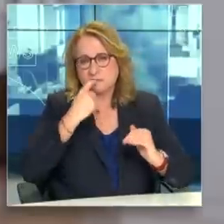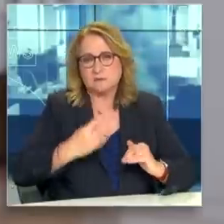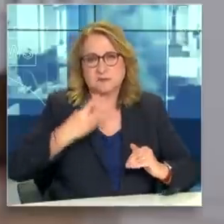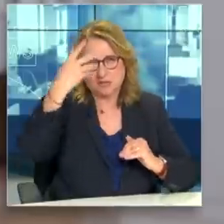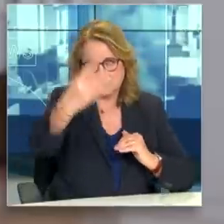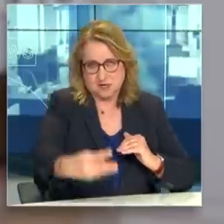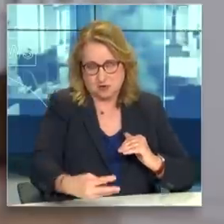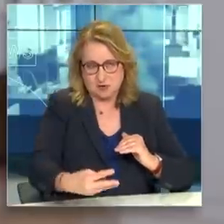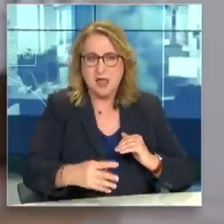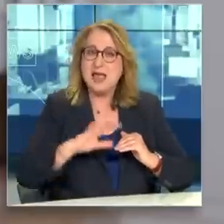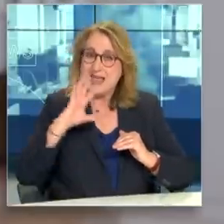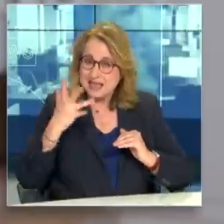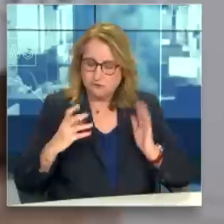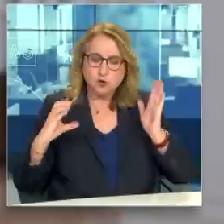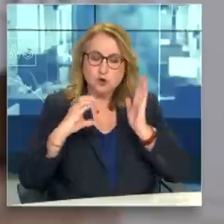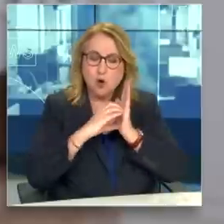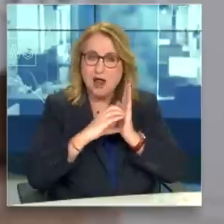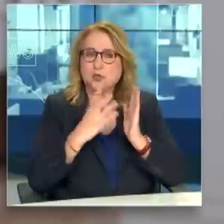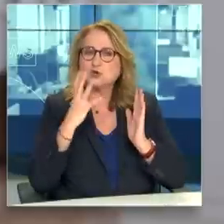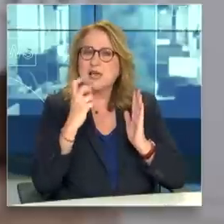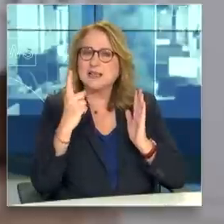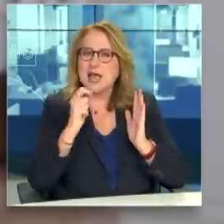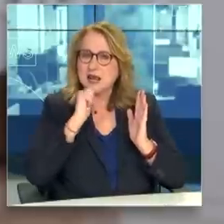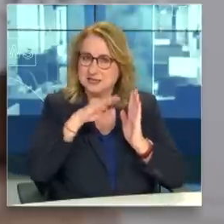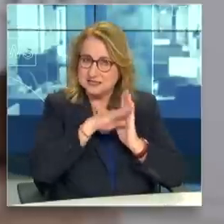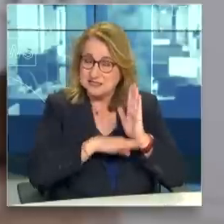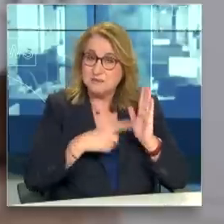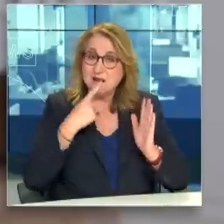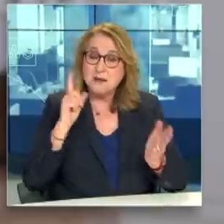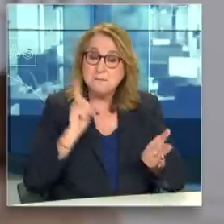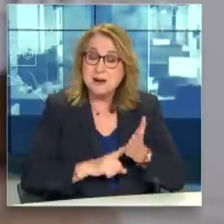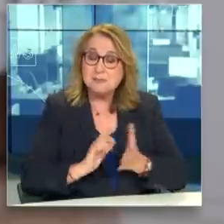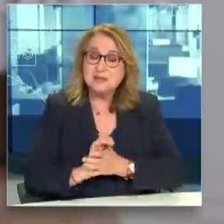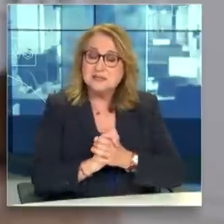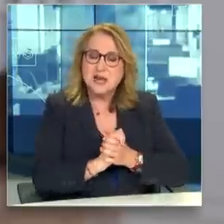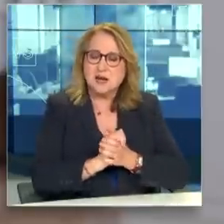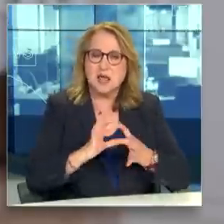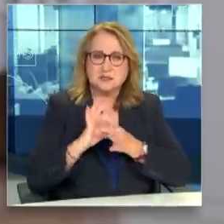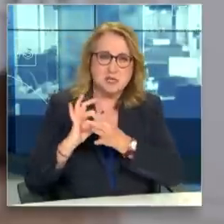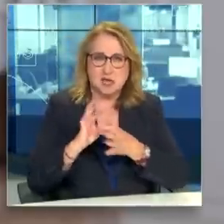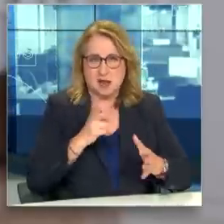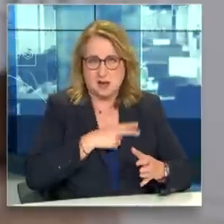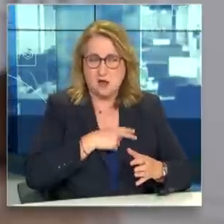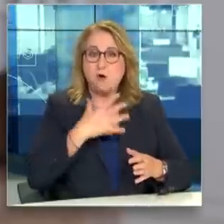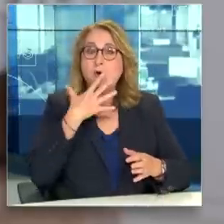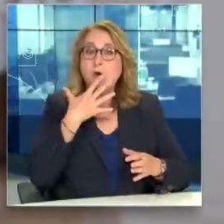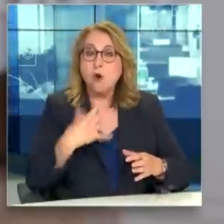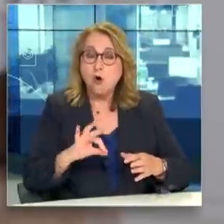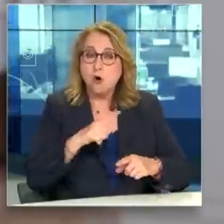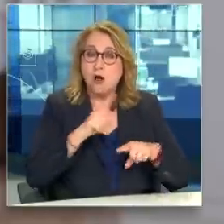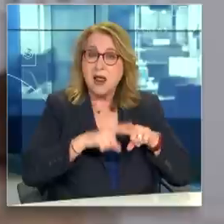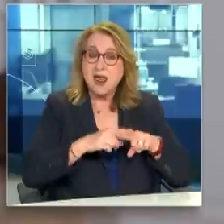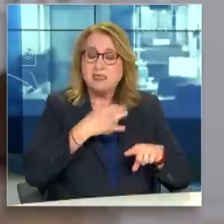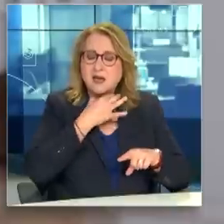41 του Συντάγματος. Γιατί η Ελλάδα χρειάζεται καθαρή προοπτική στην πορεία της και καθαρές λύσεις στην ηγεσία της.